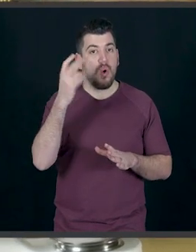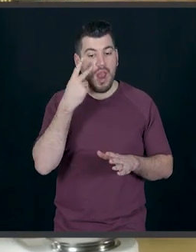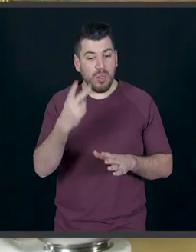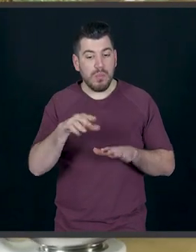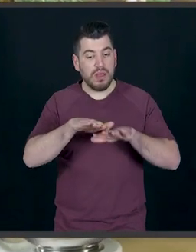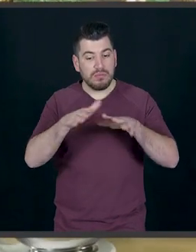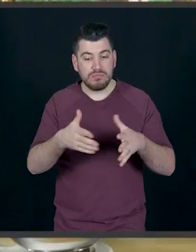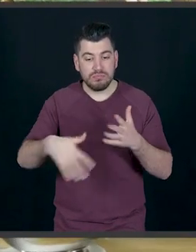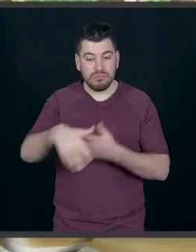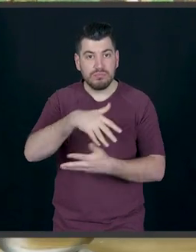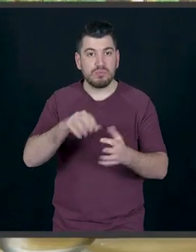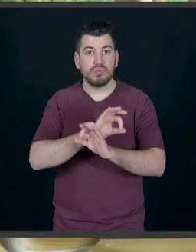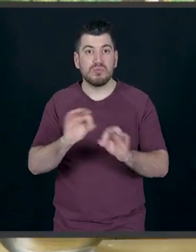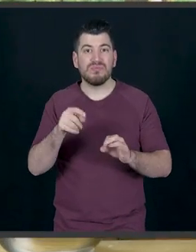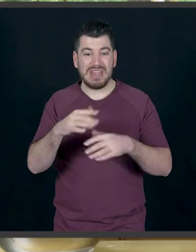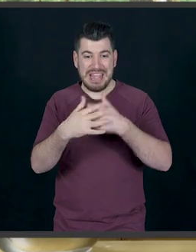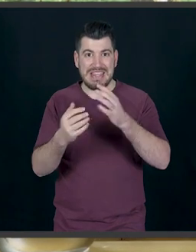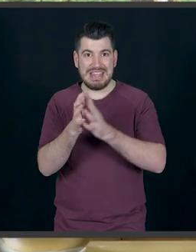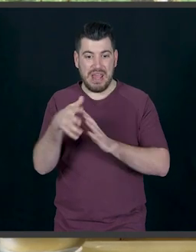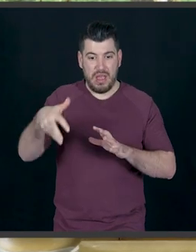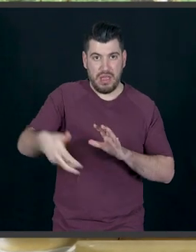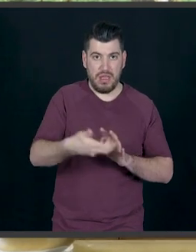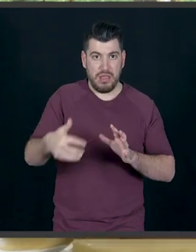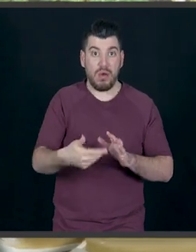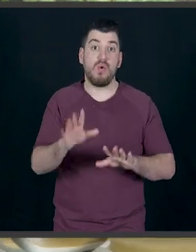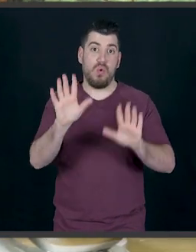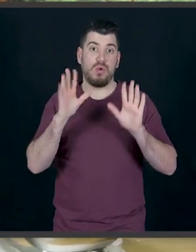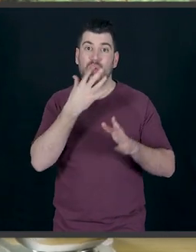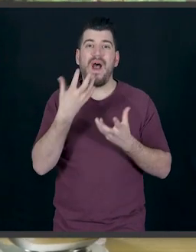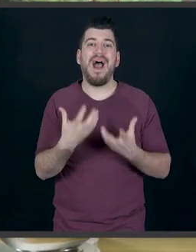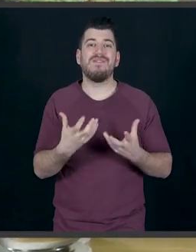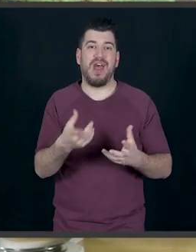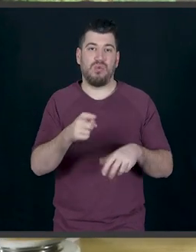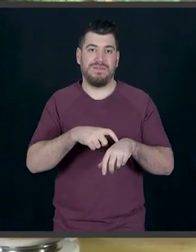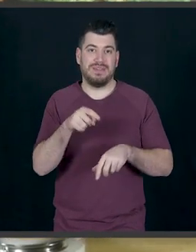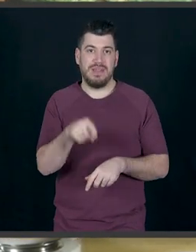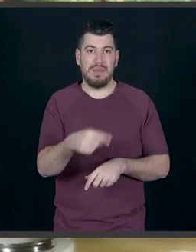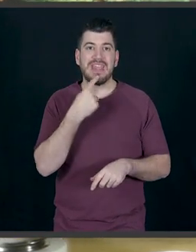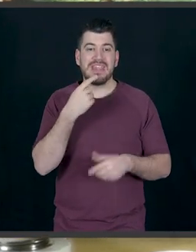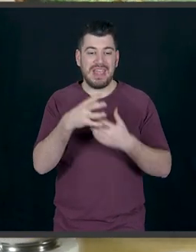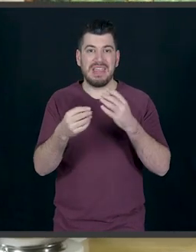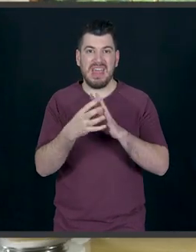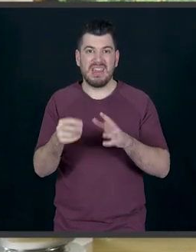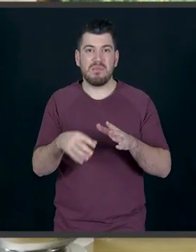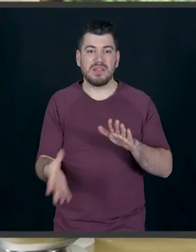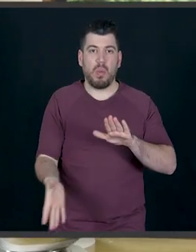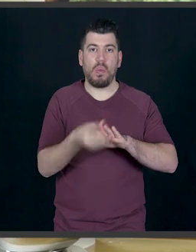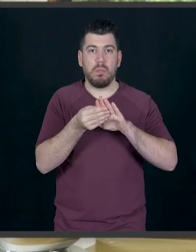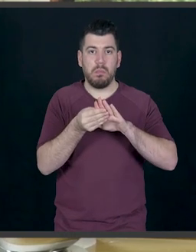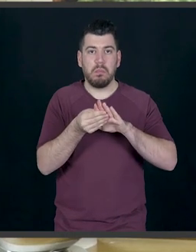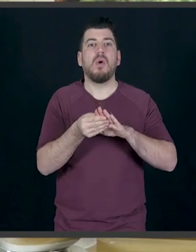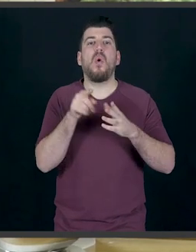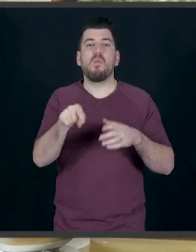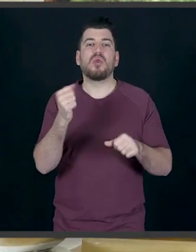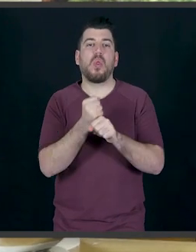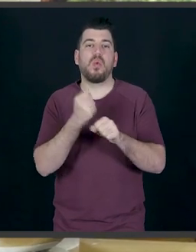ομογενοποιηθεί το μείγμα. Δεν βάζω χέρια τώρα γιατί το μείγμα μου είναι πάρα πολύ αφράτο, πάρα πολύ ζουμερό και όλο το μείγμα θα κολλήσει στα χέρια μου, οπότε δεν